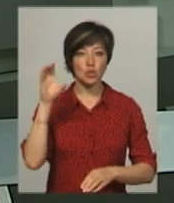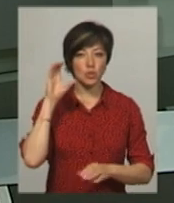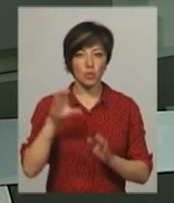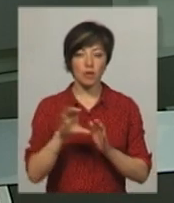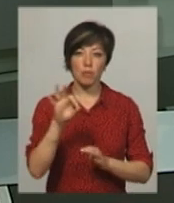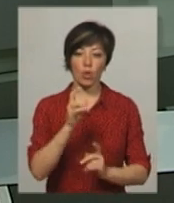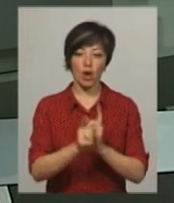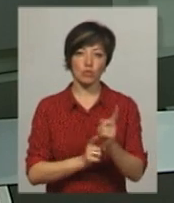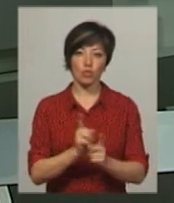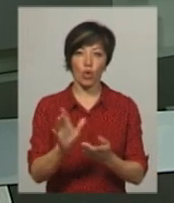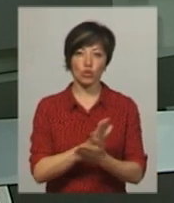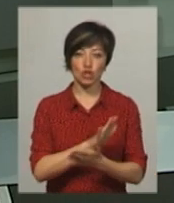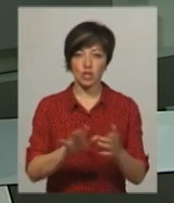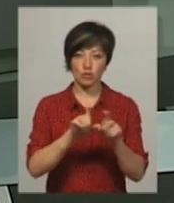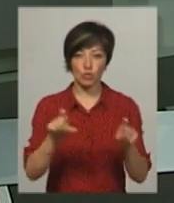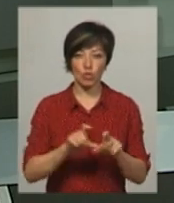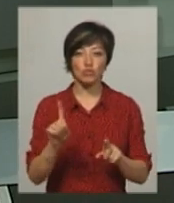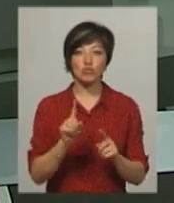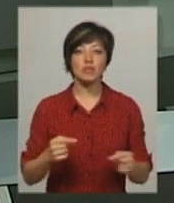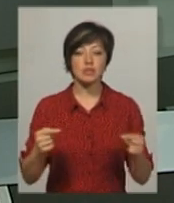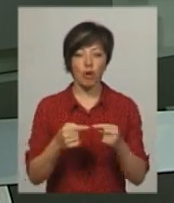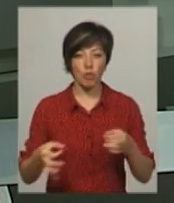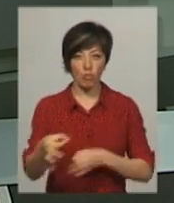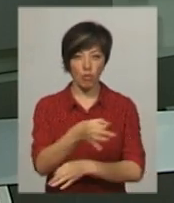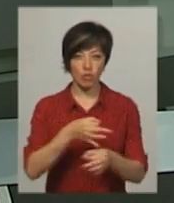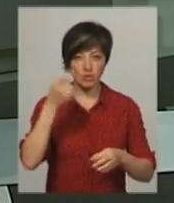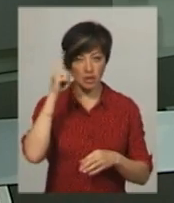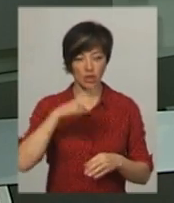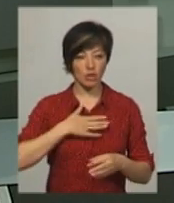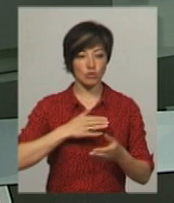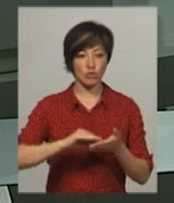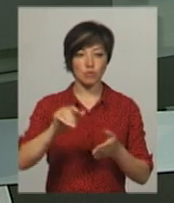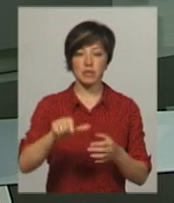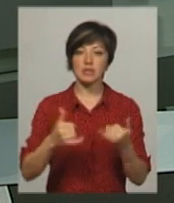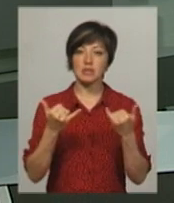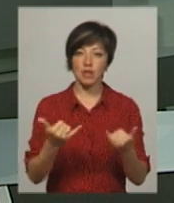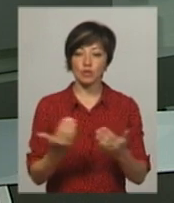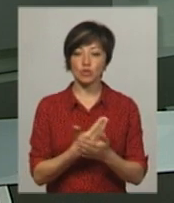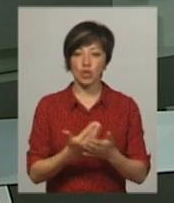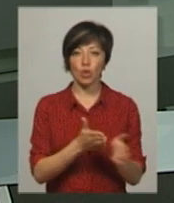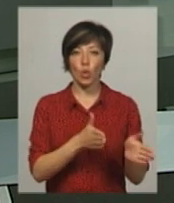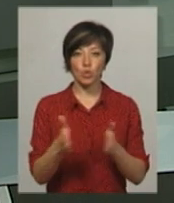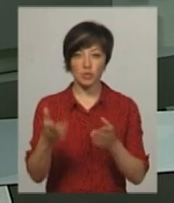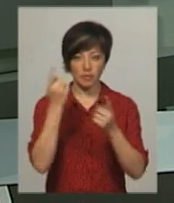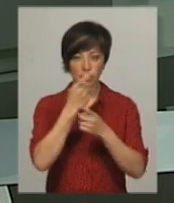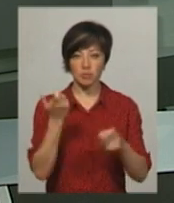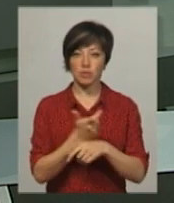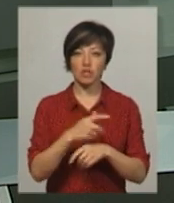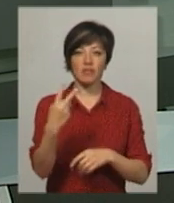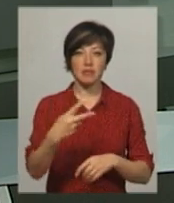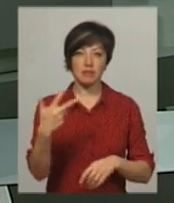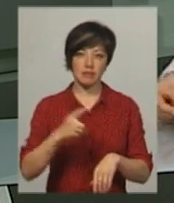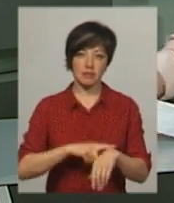щодо реконструкції очисних споруд. Що саме обговорювали, знає Михайло Жила. Наразі сюжет готується до ефіру більше о 20